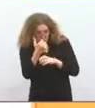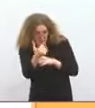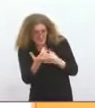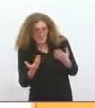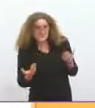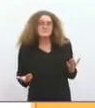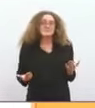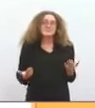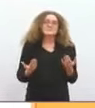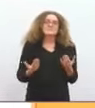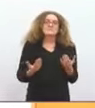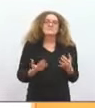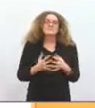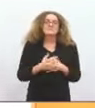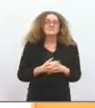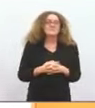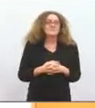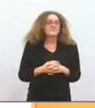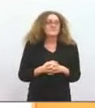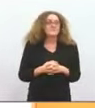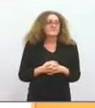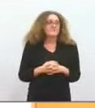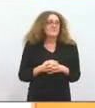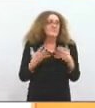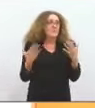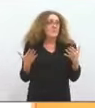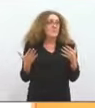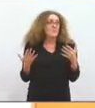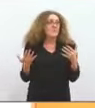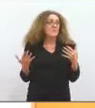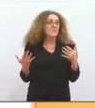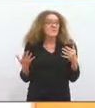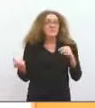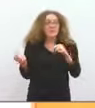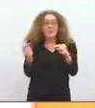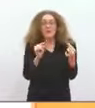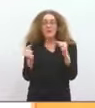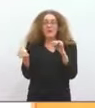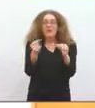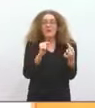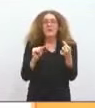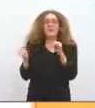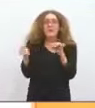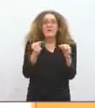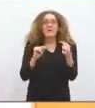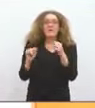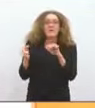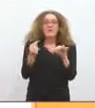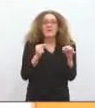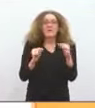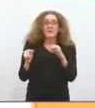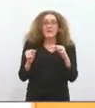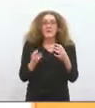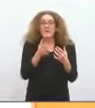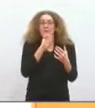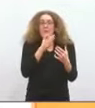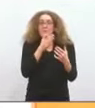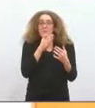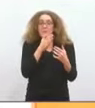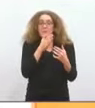Et donc, ce débat ne peut pas se faire en faisant l'économie de la période dans laquelle nous sommes.